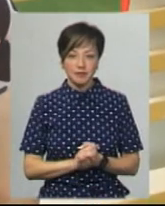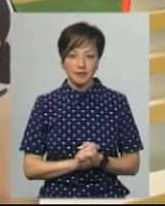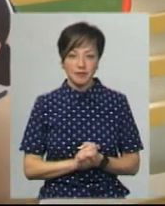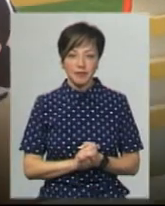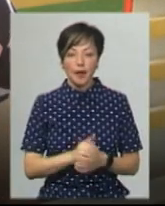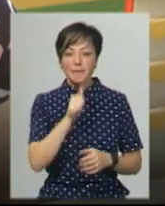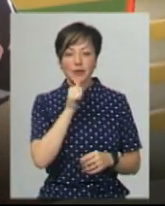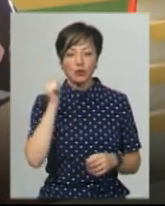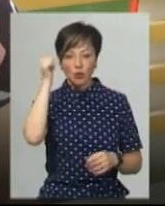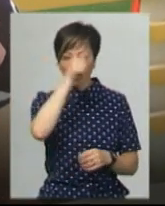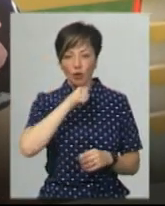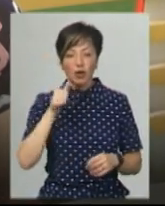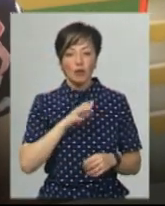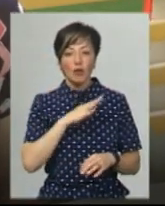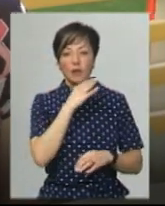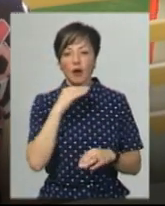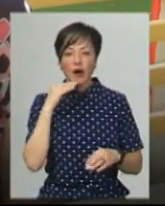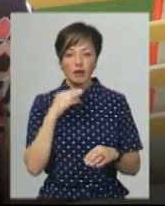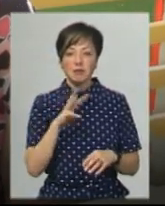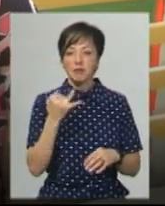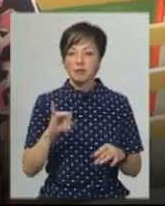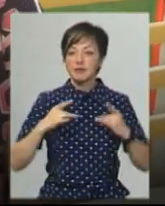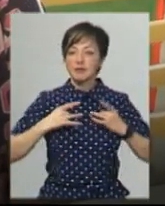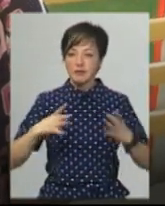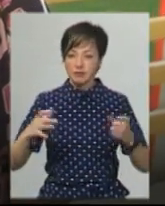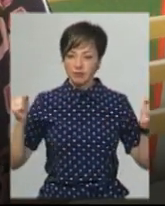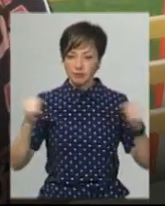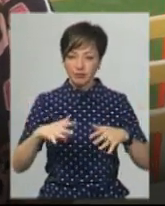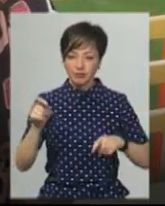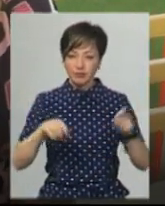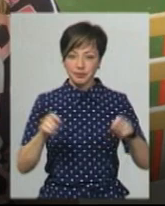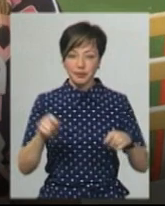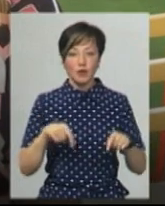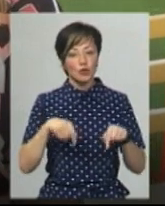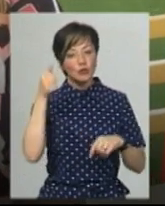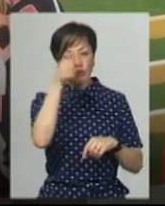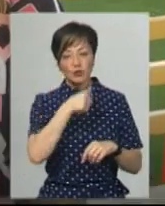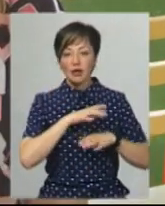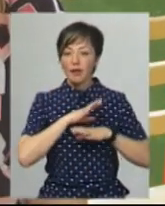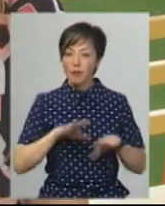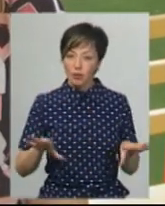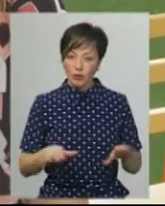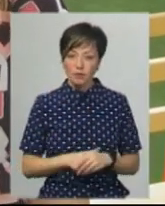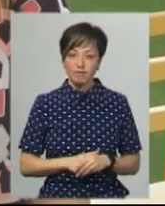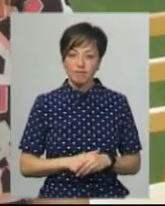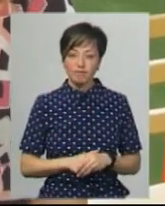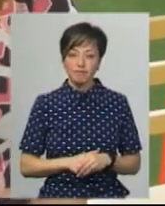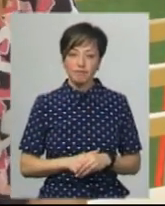Минулі роки дуже багато було вже на травневі свята. Вже заїжджало дуже багато. Цього року не було. Немає.